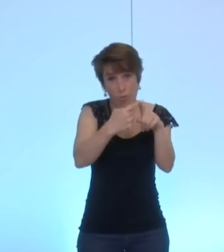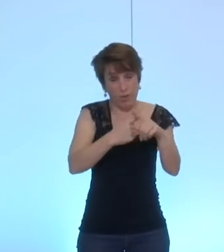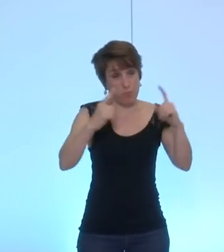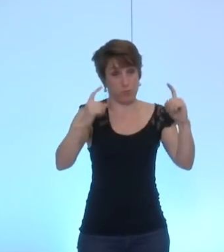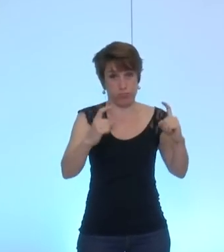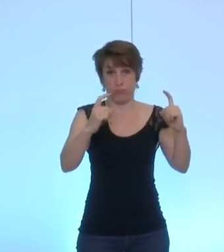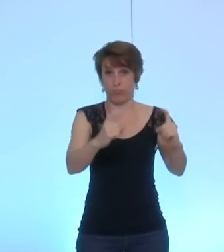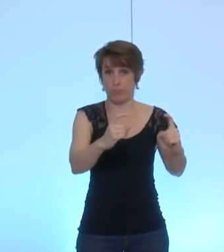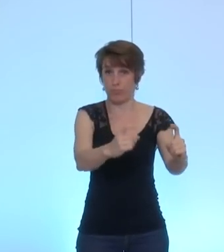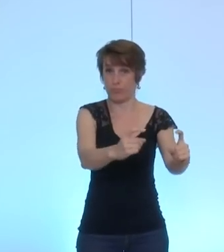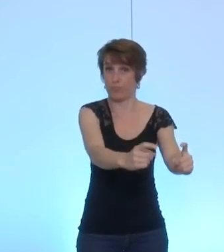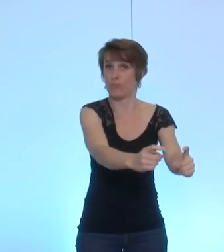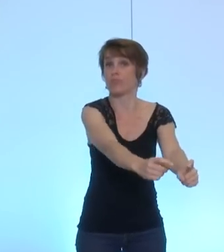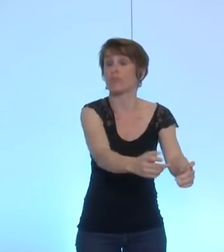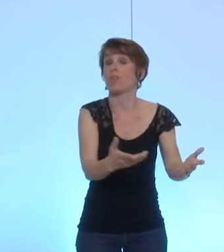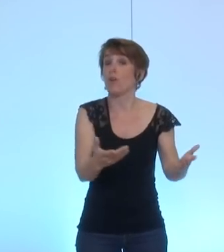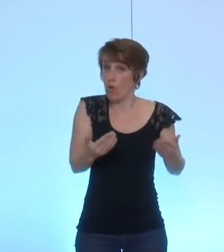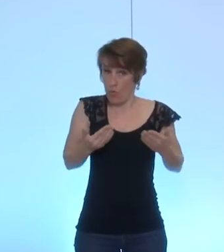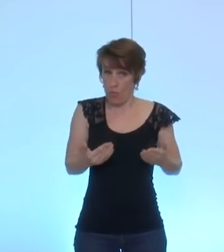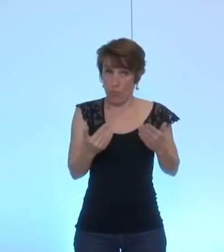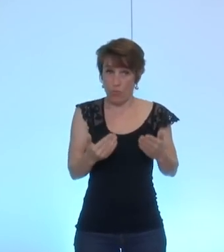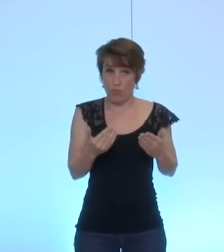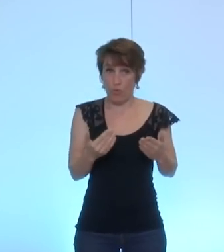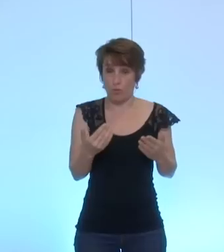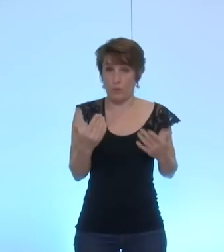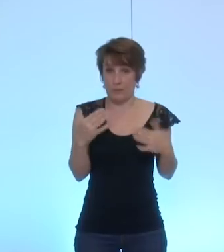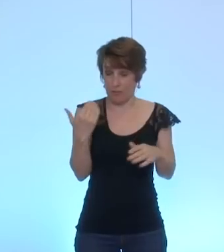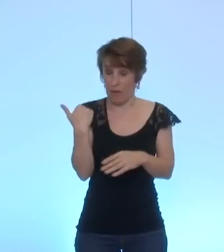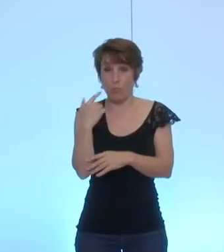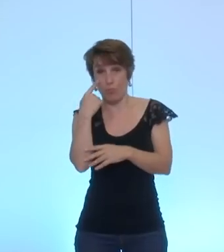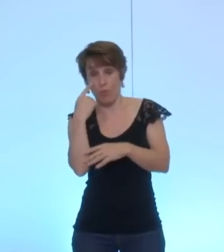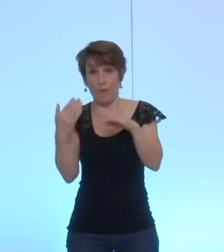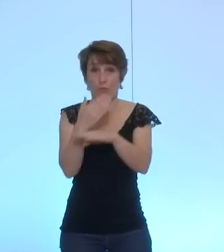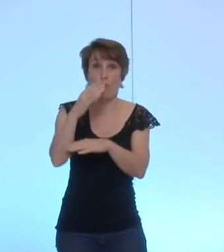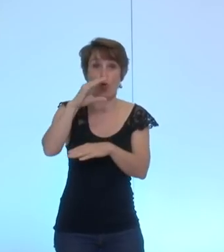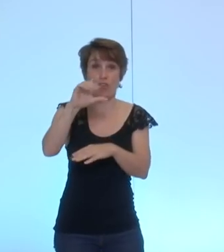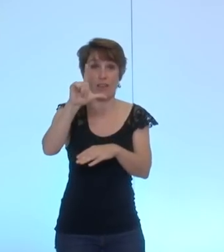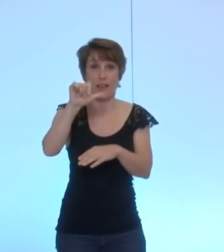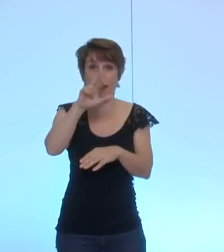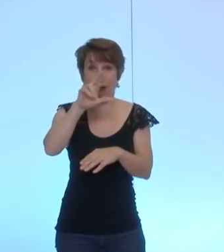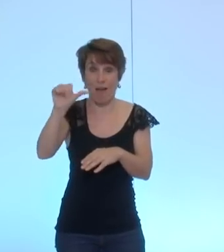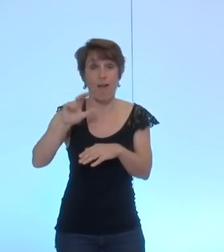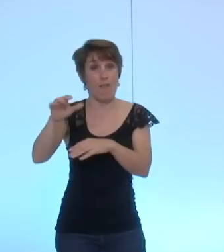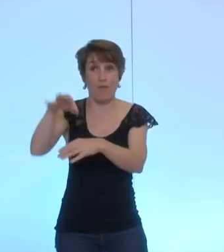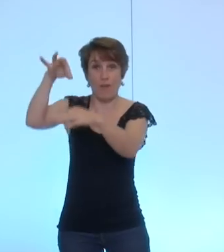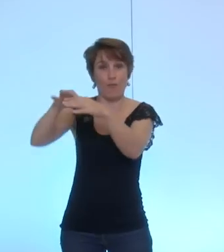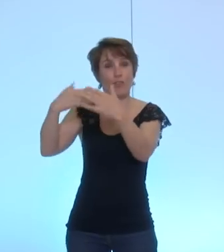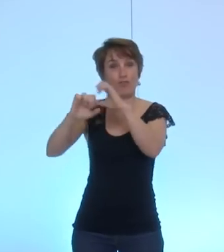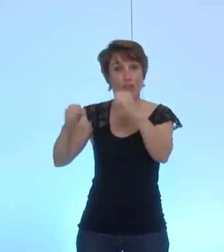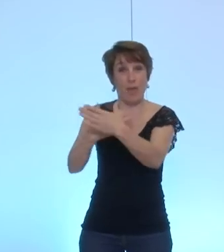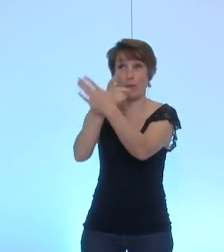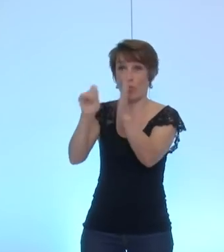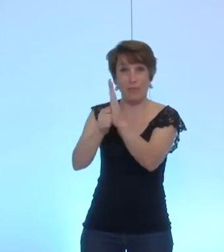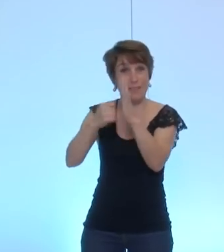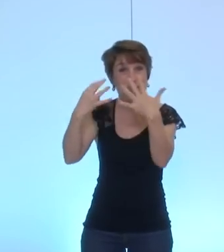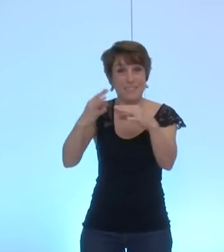diminuer et il est aujourd'hui déjà possible et ça a été montré avec un projet du Clara qui sera voté au niveau de la métro le 19